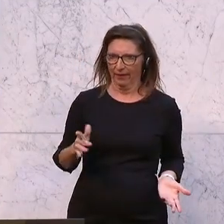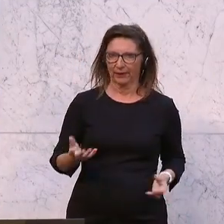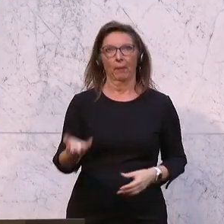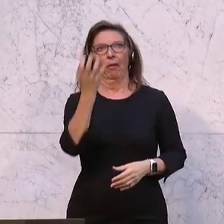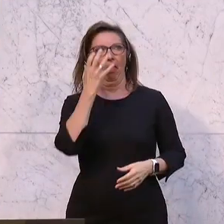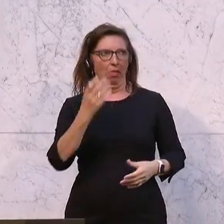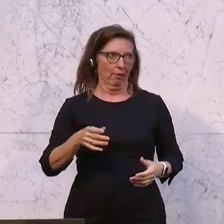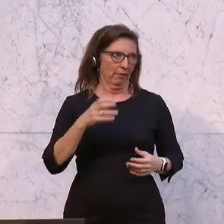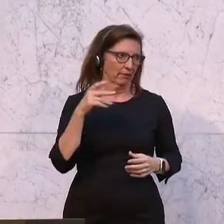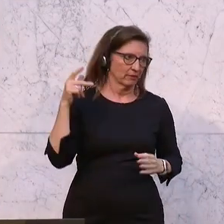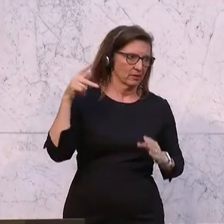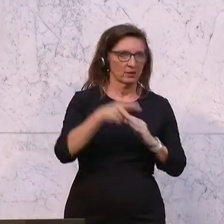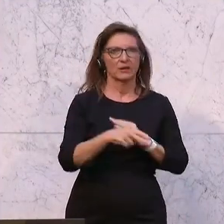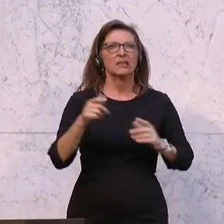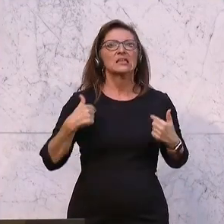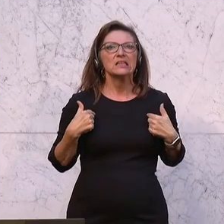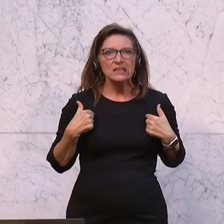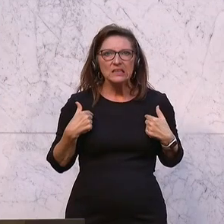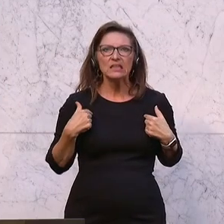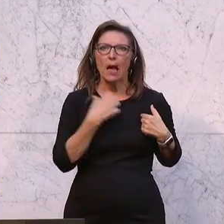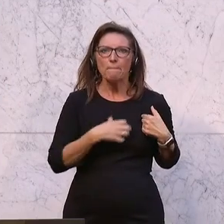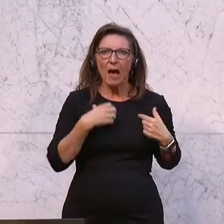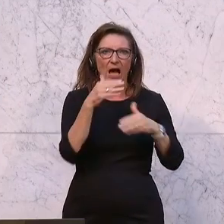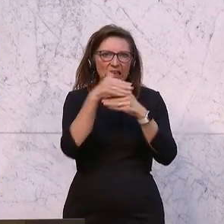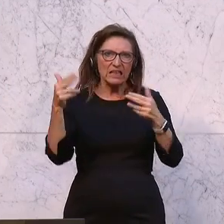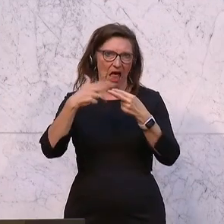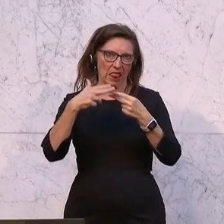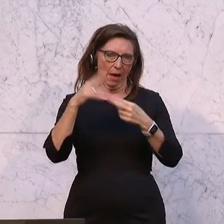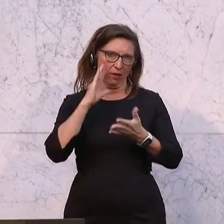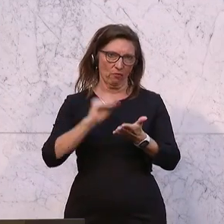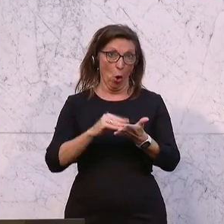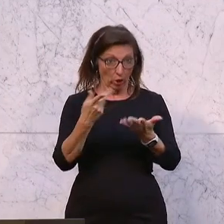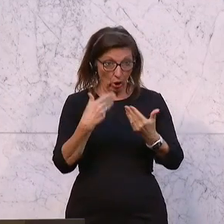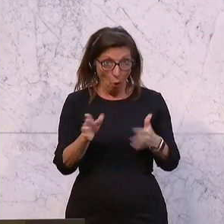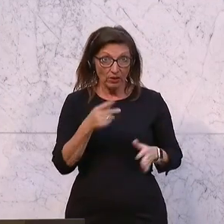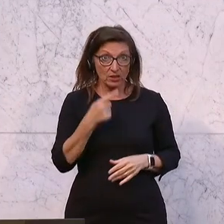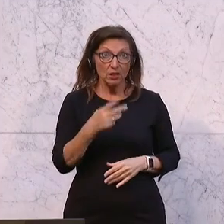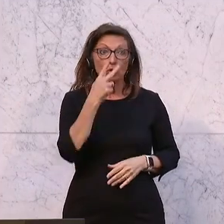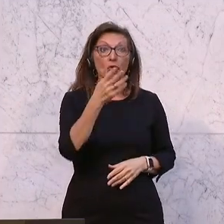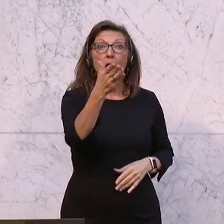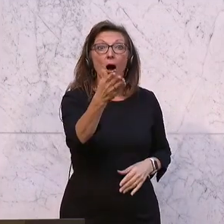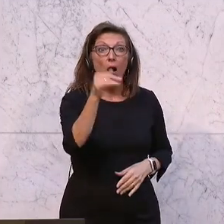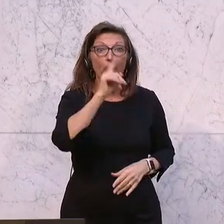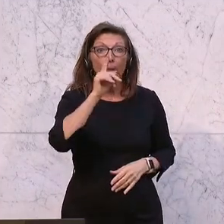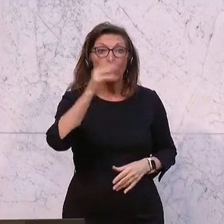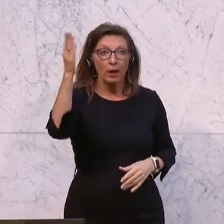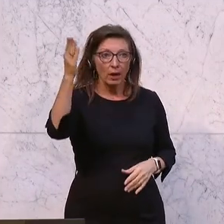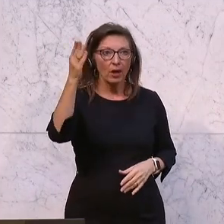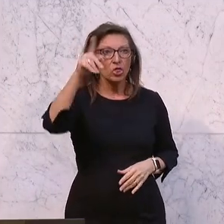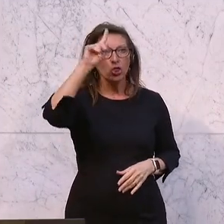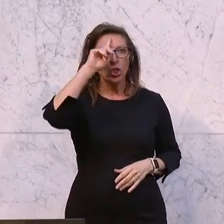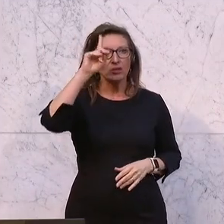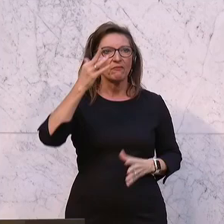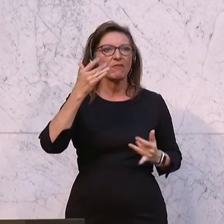Und ich lebe an der bayerischen Grenze. Und seien wir mal ehrlich, schauen Sie sich einmal die Pensionshöhen in